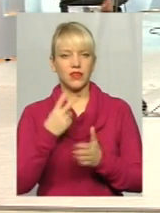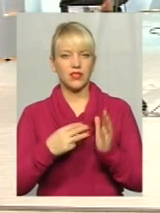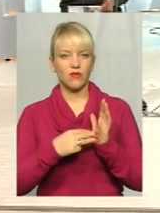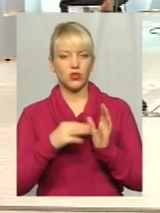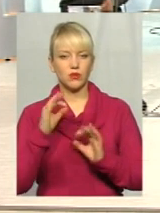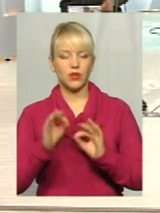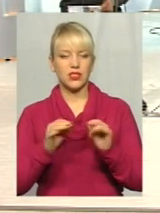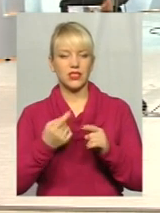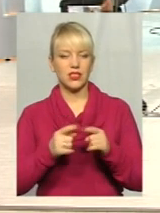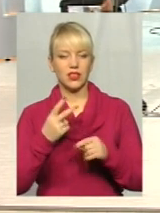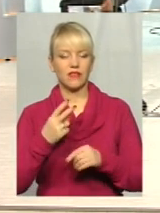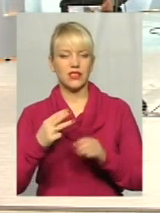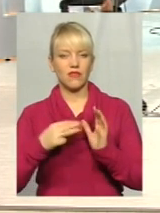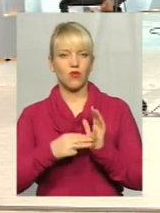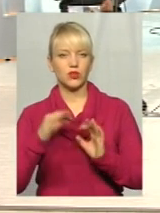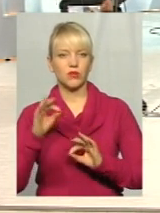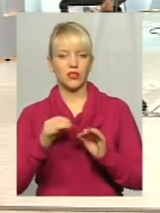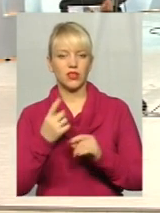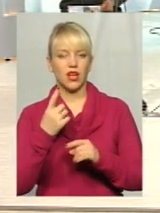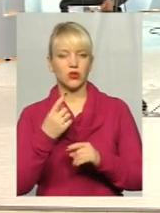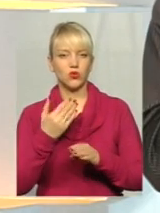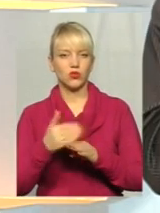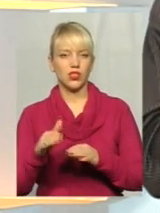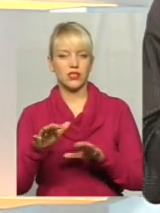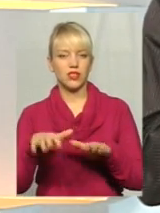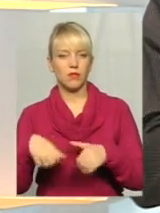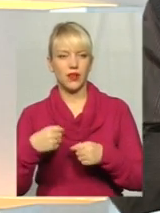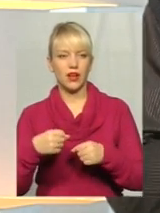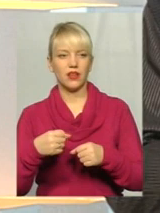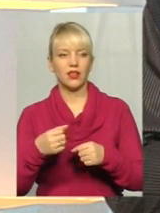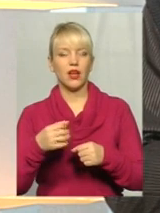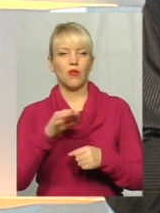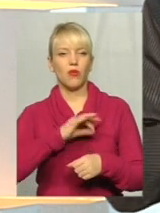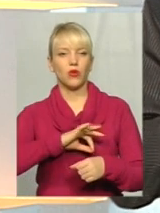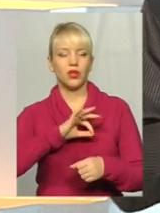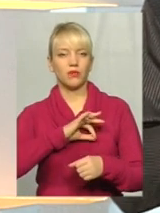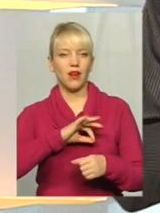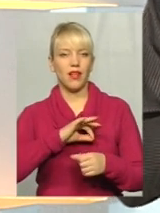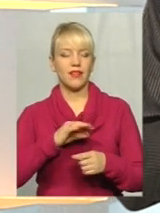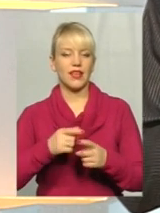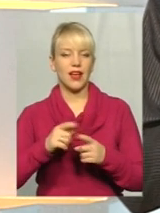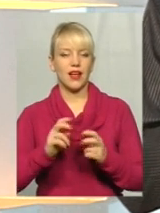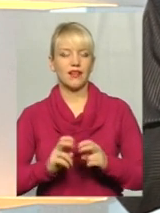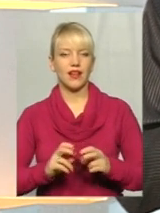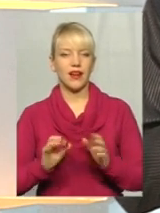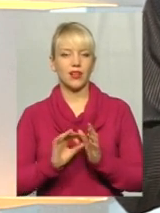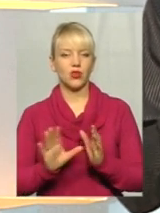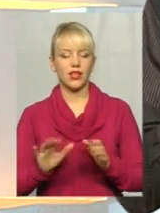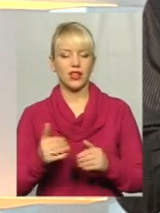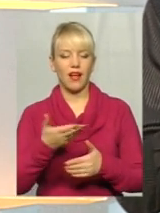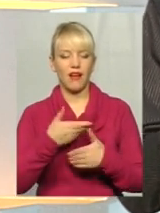28% одну частину забирає потреблення електроенергії. Нам же ліфтовим компаніям